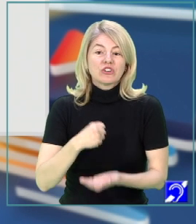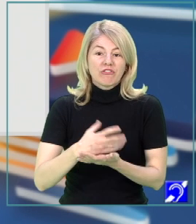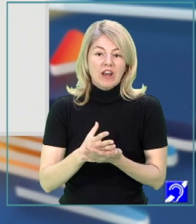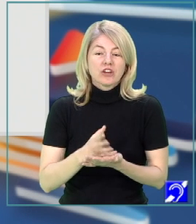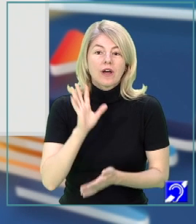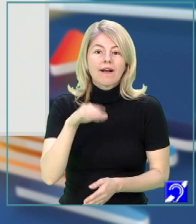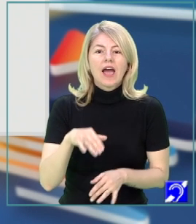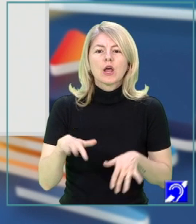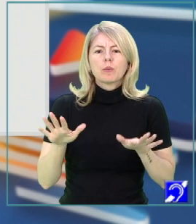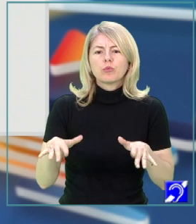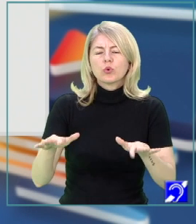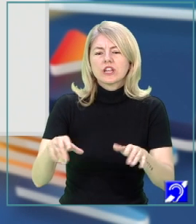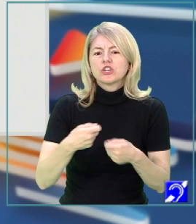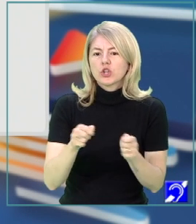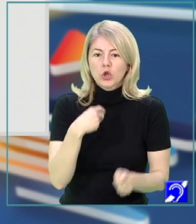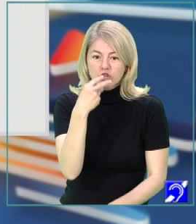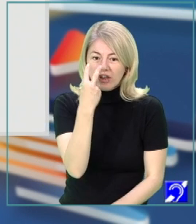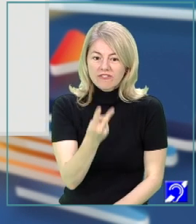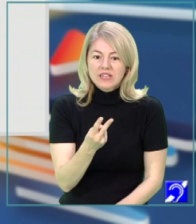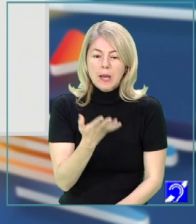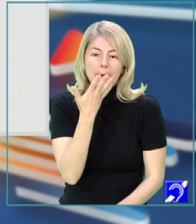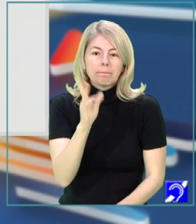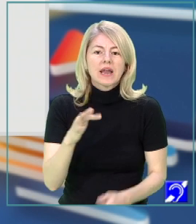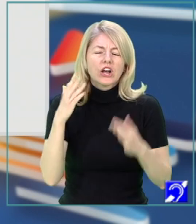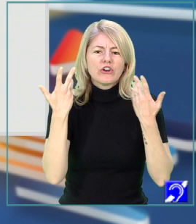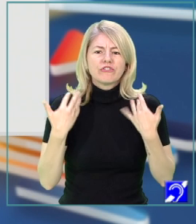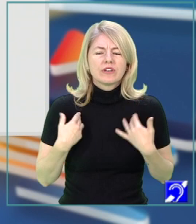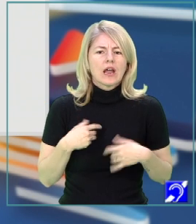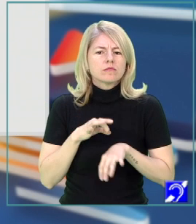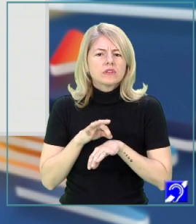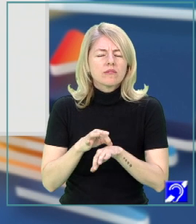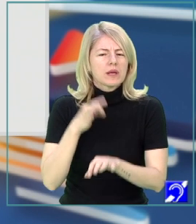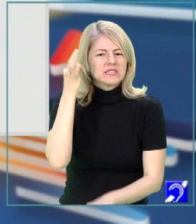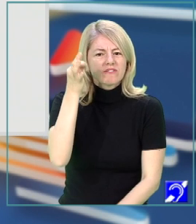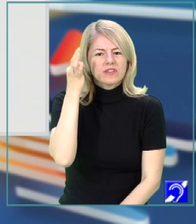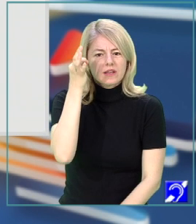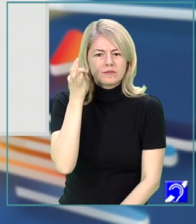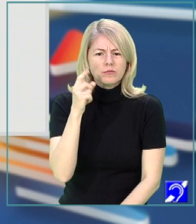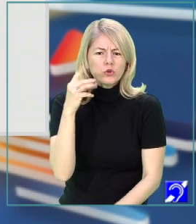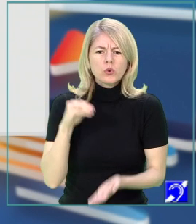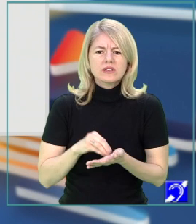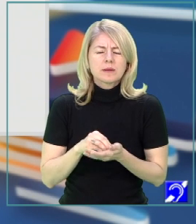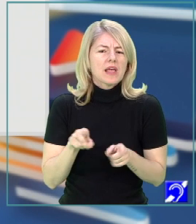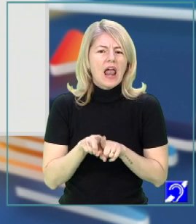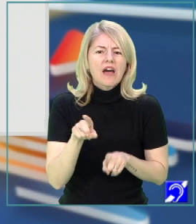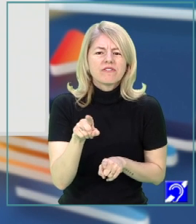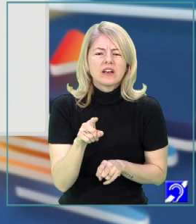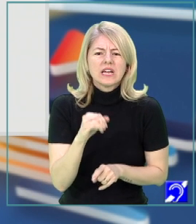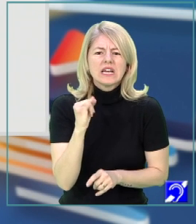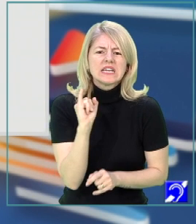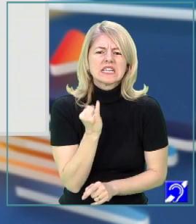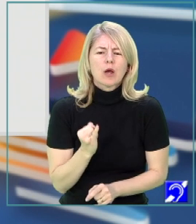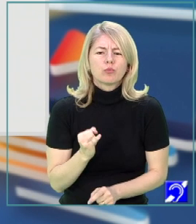asta care plutește în tot ce vezi, de parcă firea întreagă te îndeamnă să visezi, o simte ca și tine plăpândul